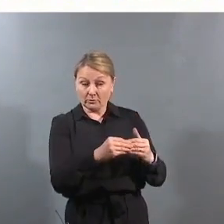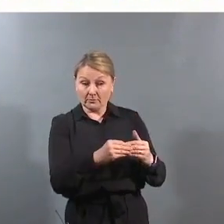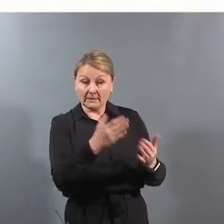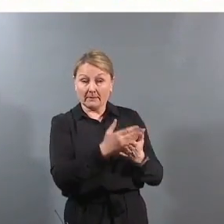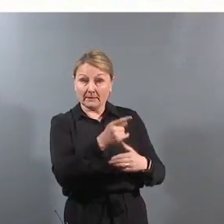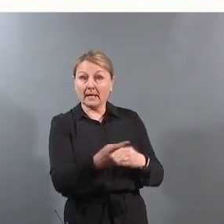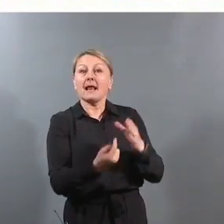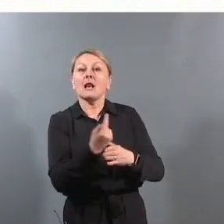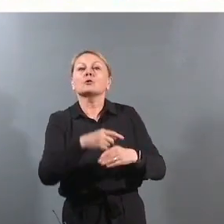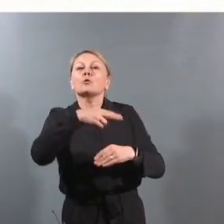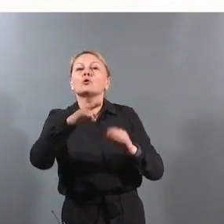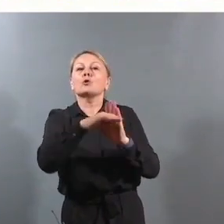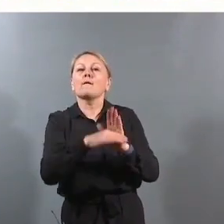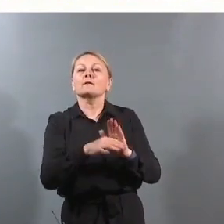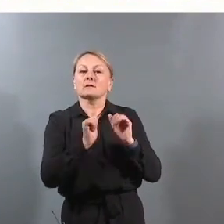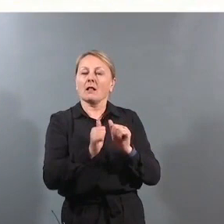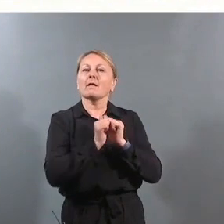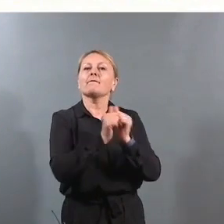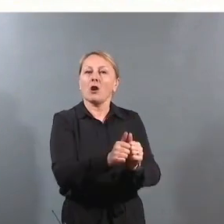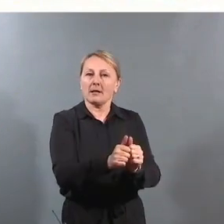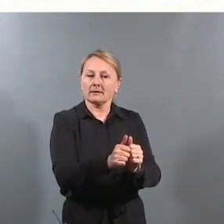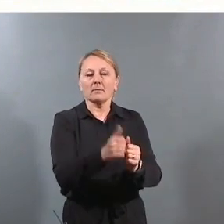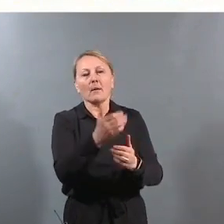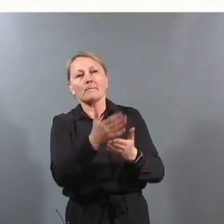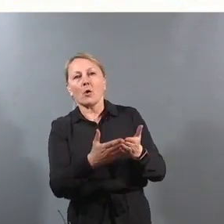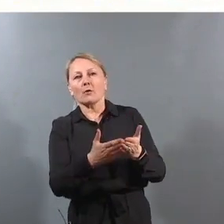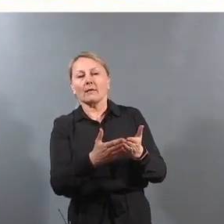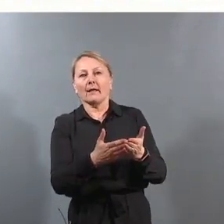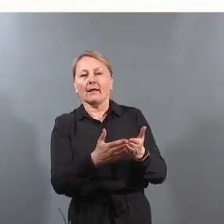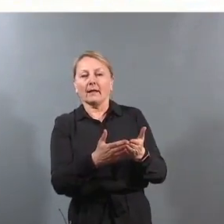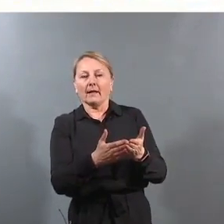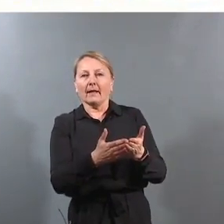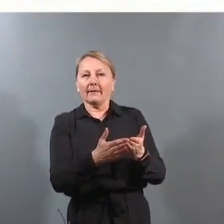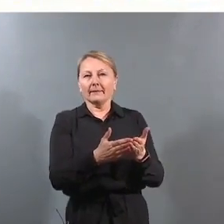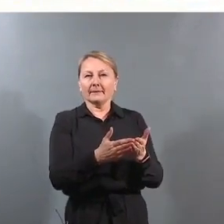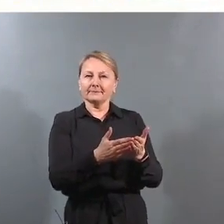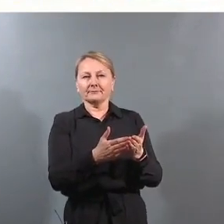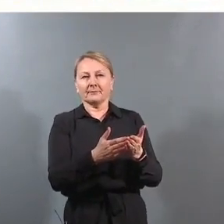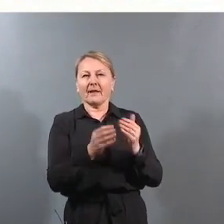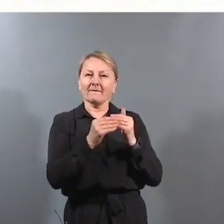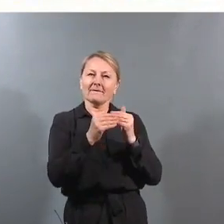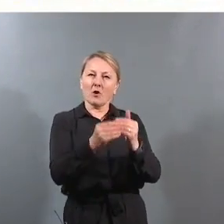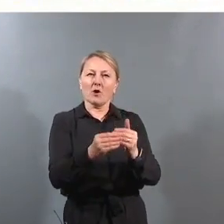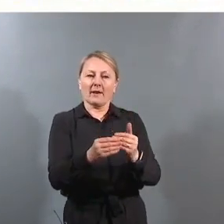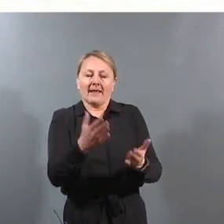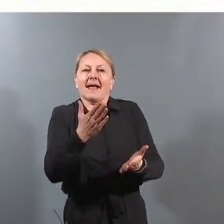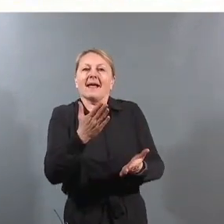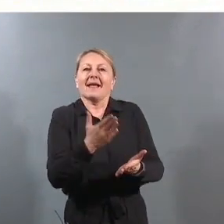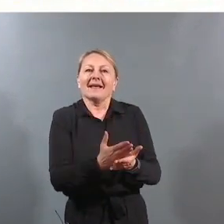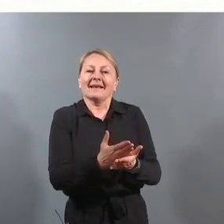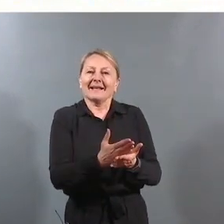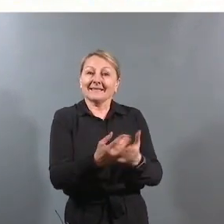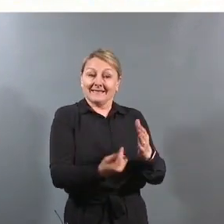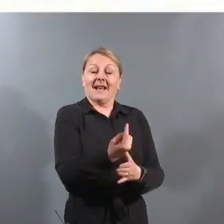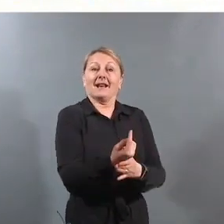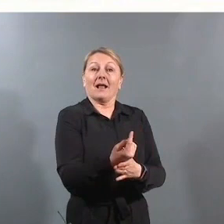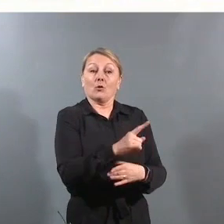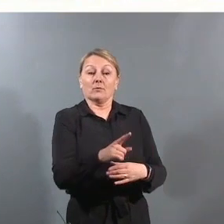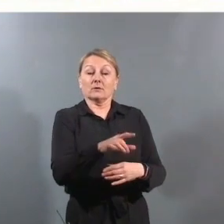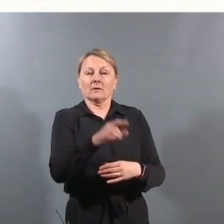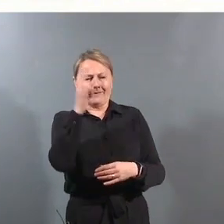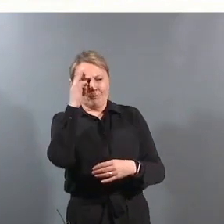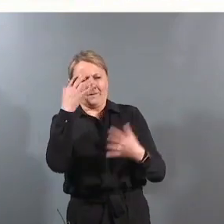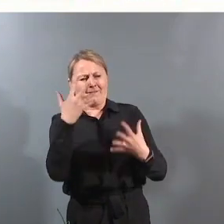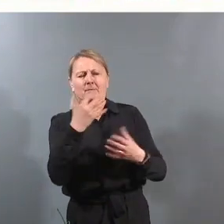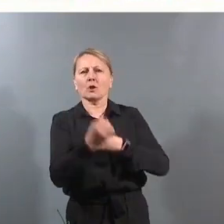de gjelder som norsk lov og skal følges, og er på en måte en førende, kaller vi rettskilde, når man skal finne ut av hva man skal